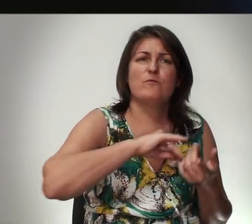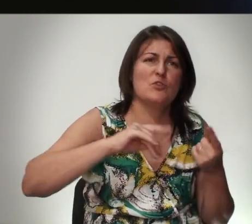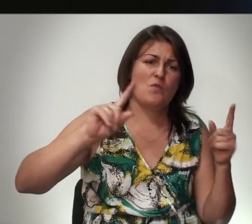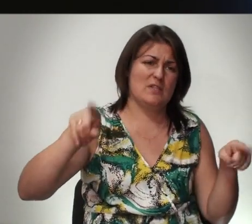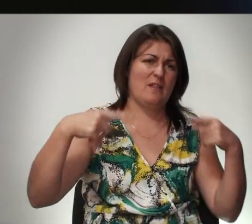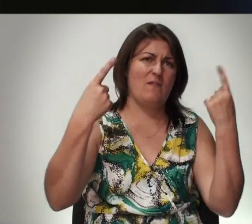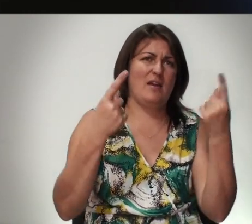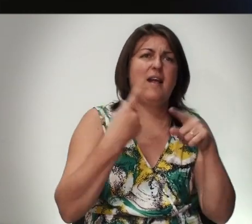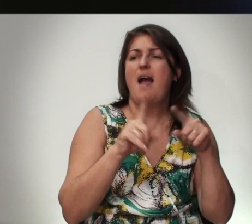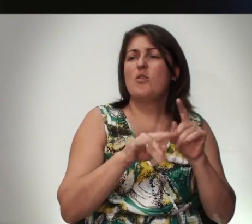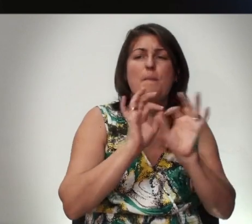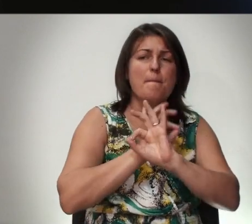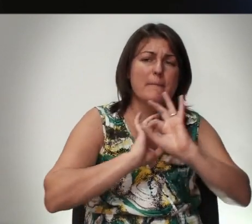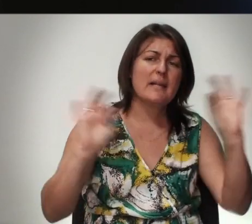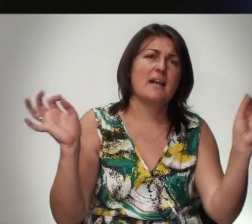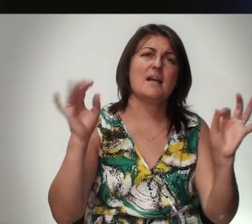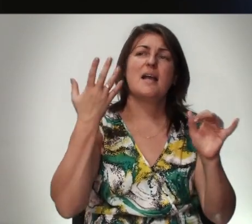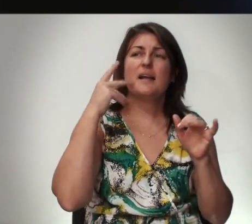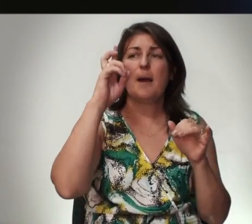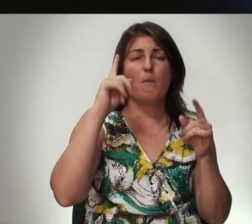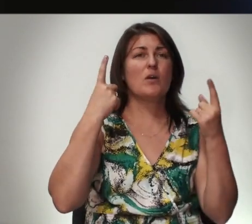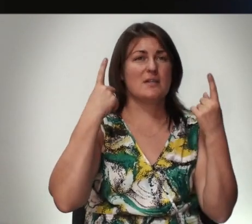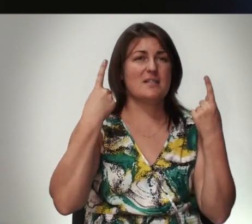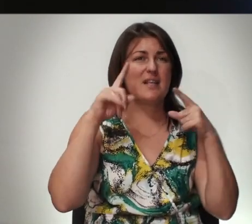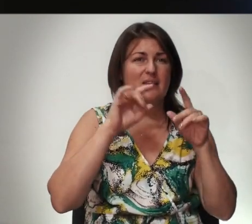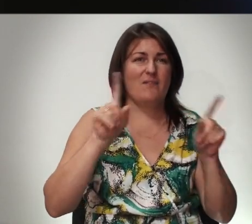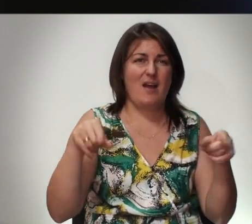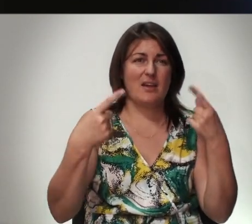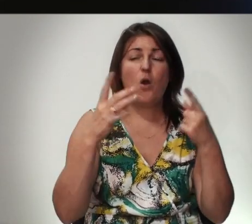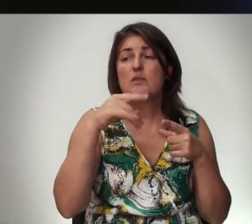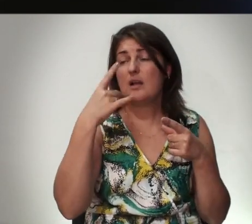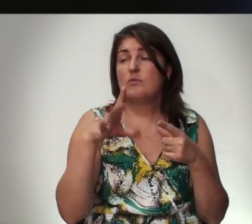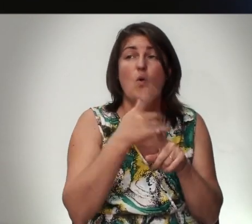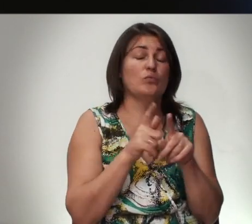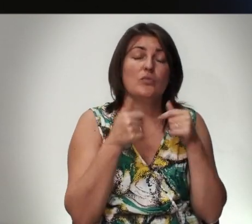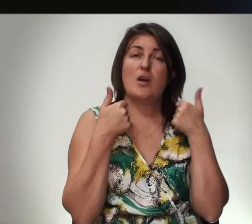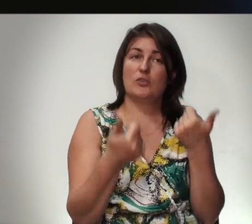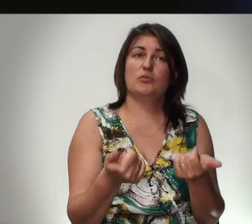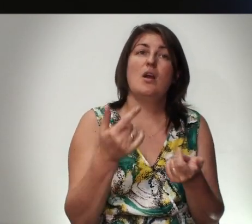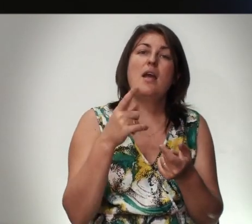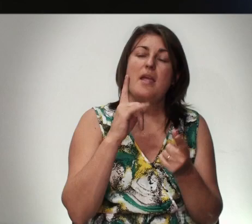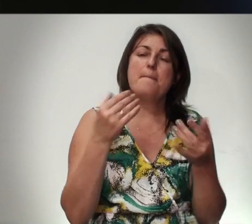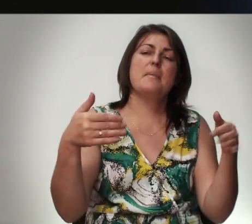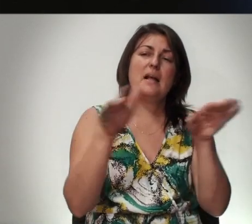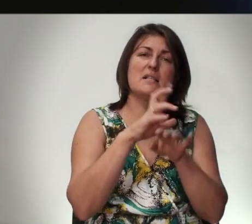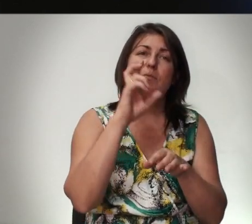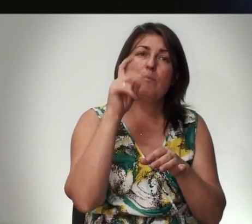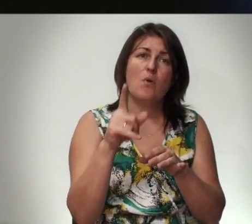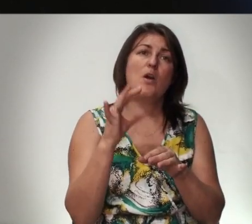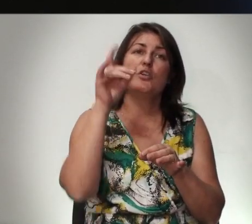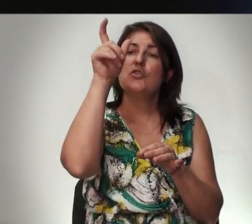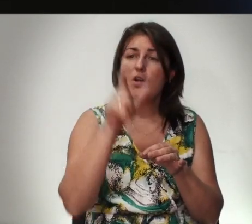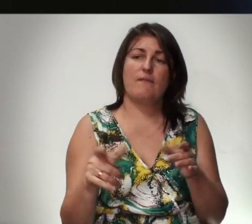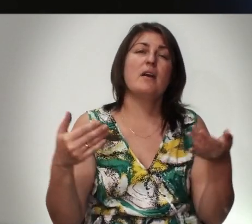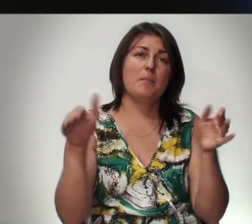Это Прекрасно И Когда Бог Сотворил Он Сказал Весьма Хорошо И Благословил Бог И